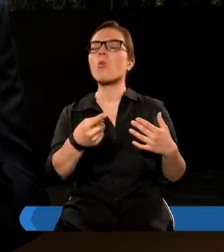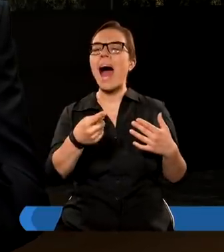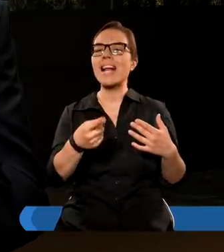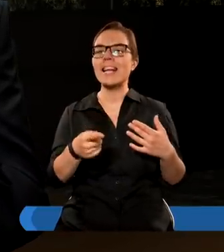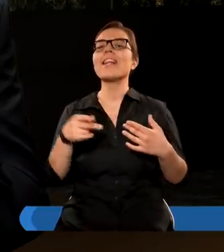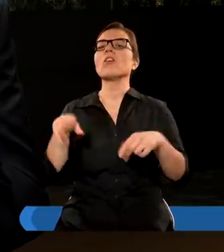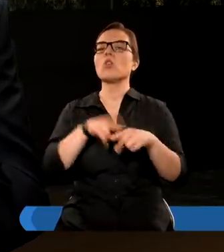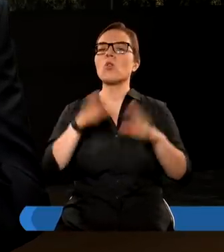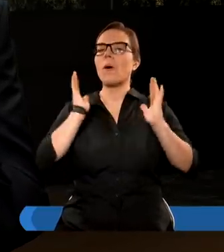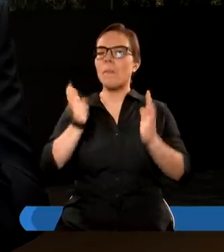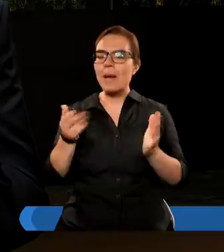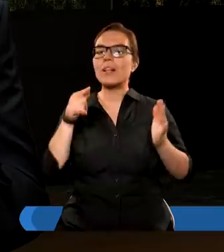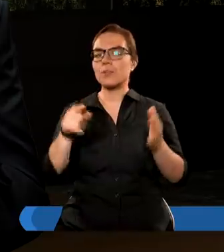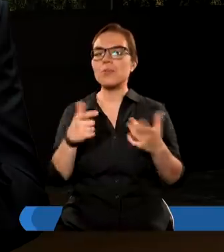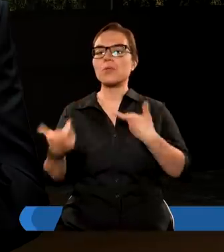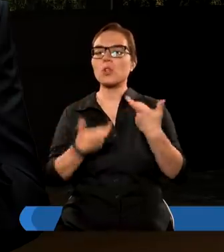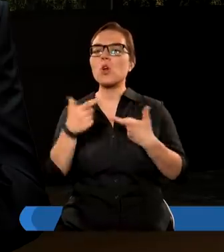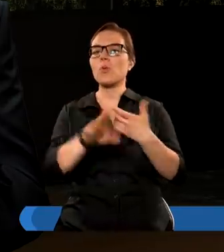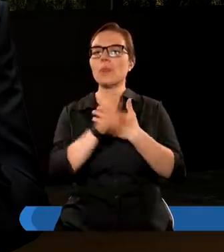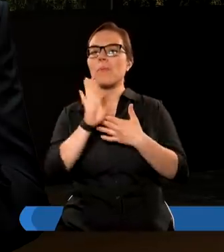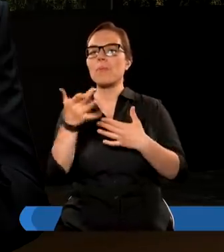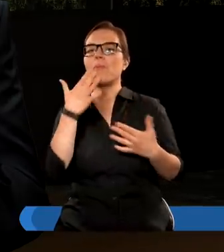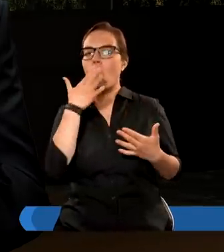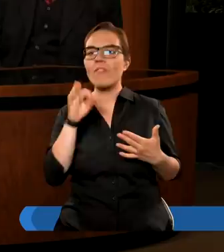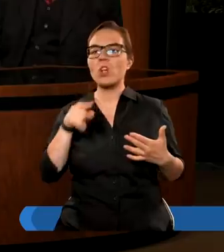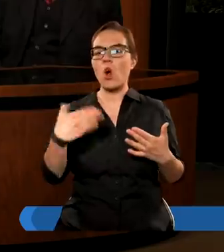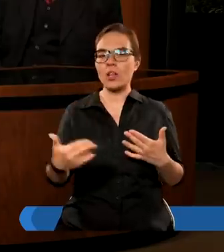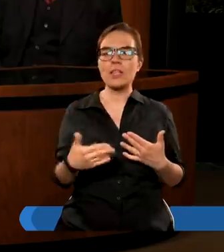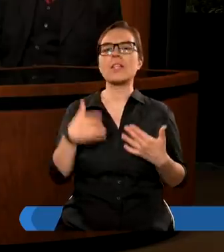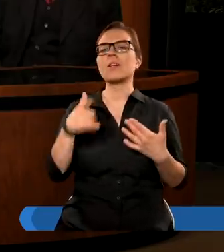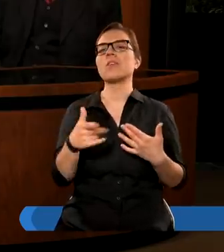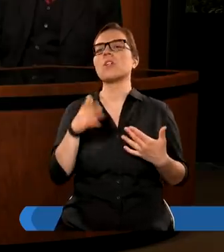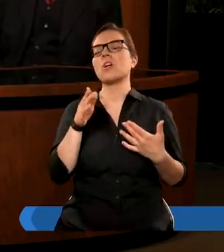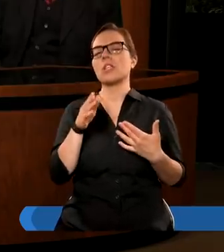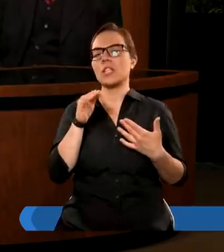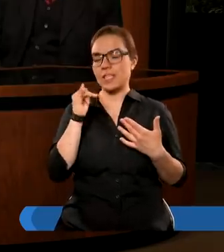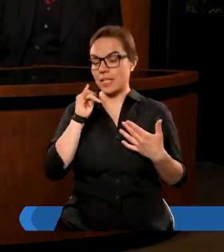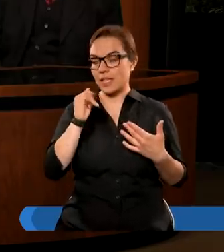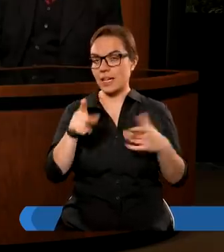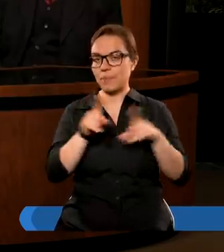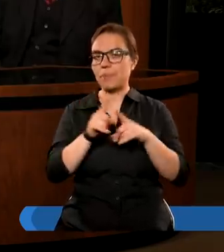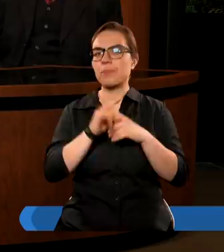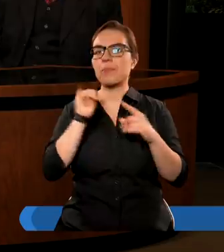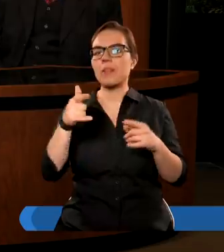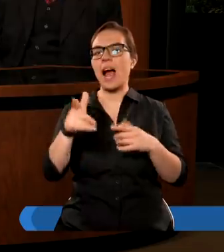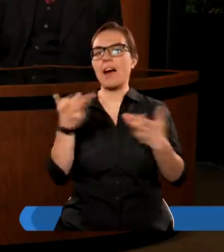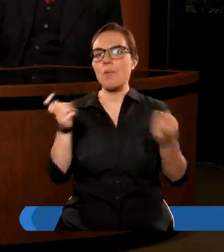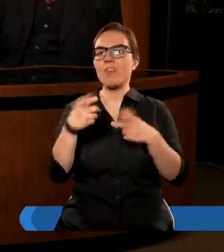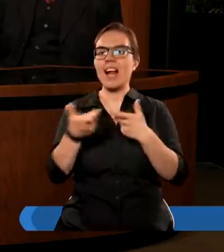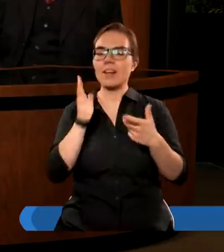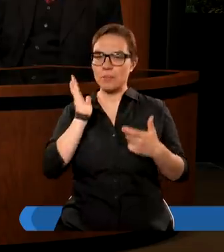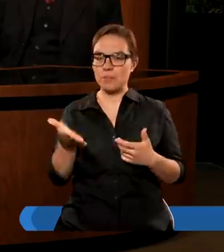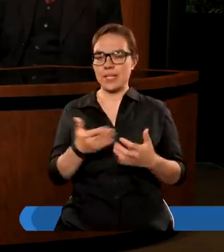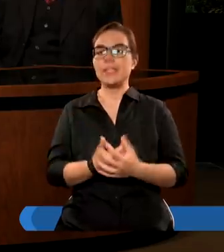posłańcy, którzy będą to zwiastować, będą o tym mówić. Aniołowie pełnili rolę zawsze takich posłańców.